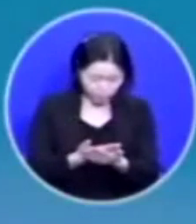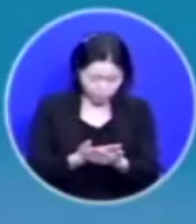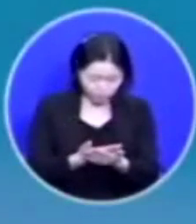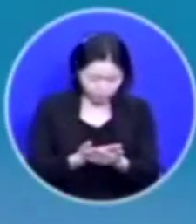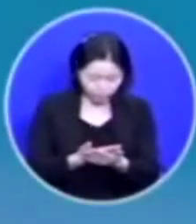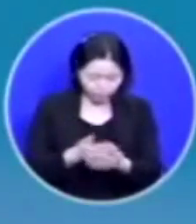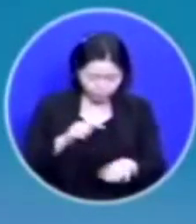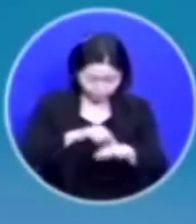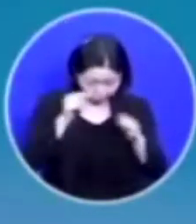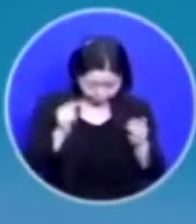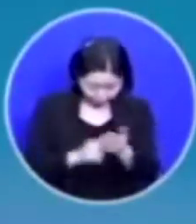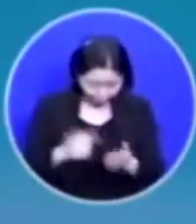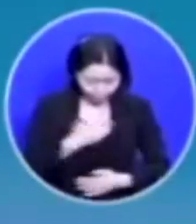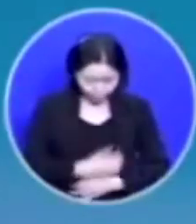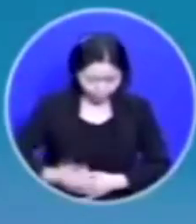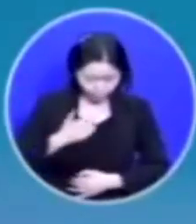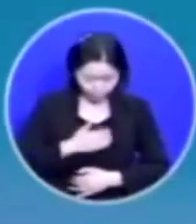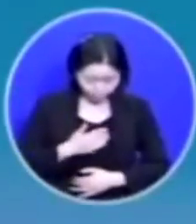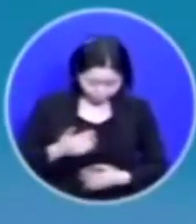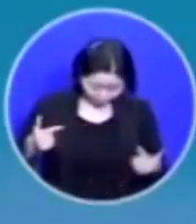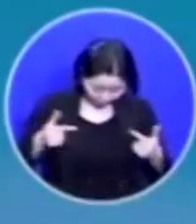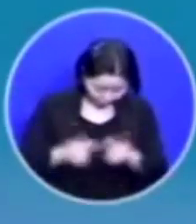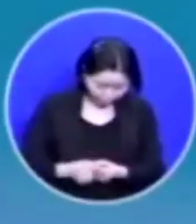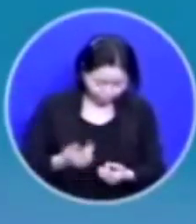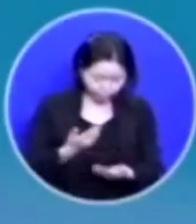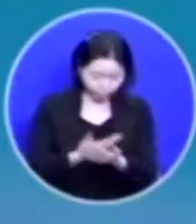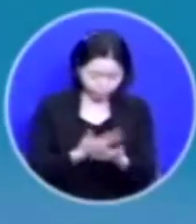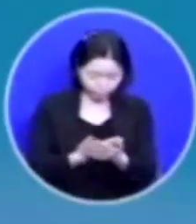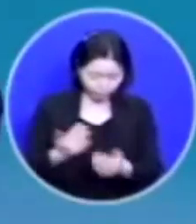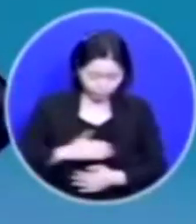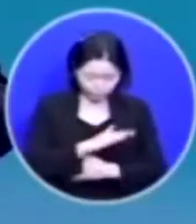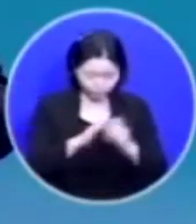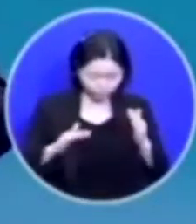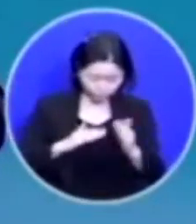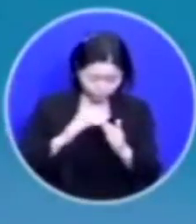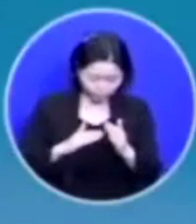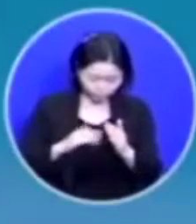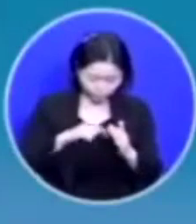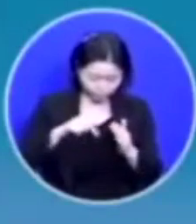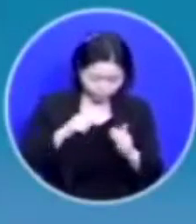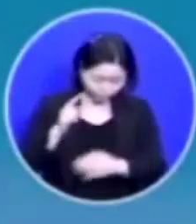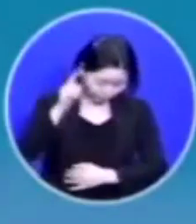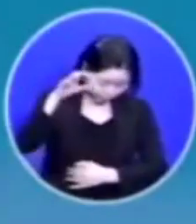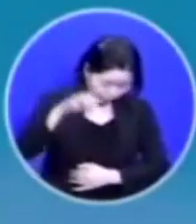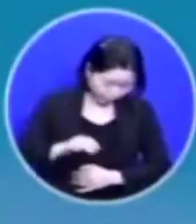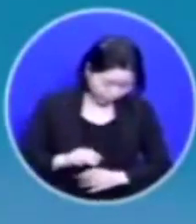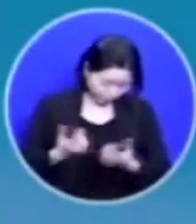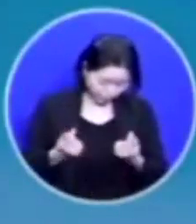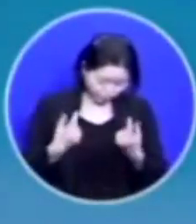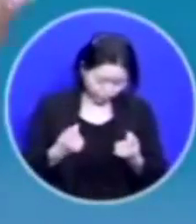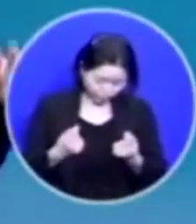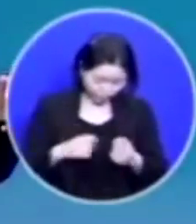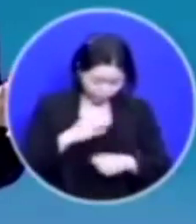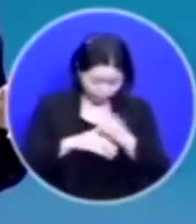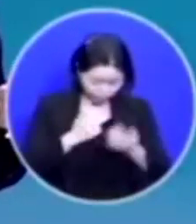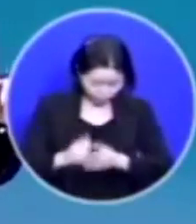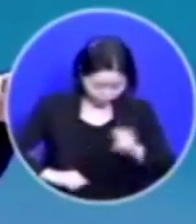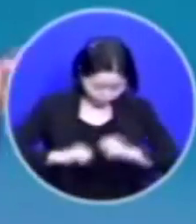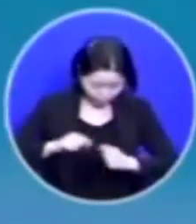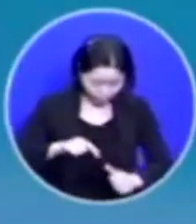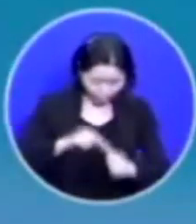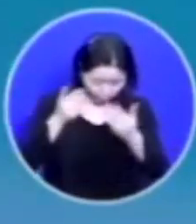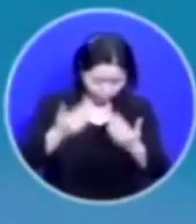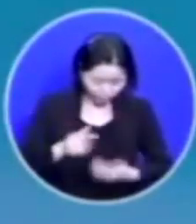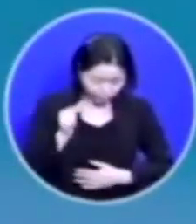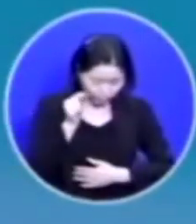심령과 육신의 치유함을 주시고 우리의 가정 안에 천국 같은 하나님의 역사 구원받지 못한 가족들이